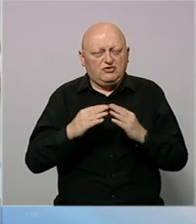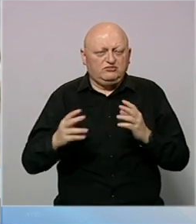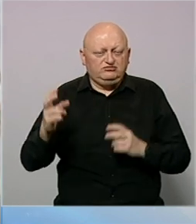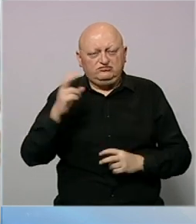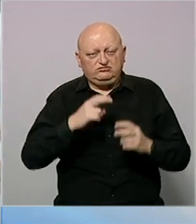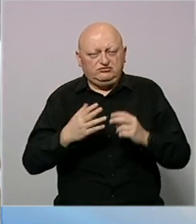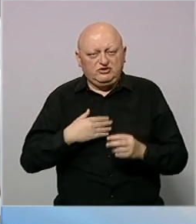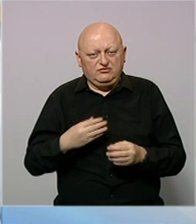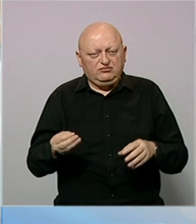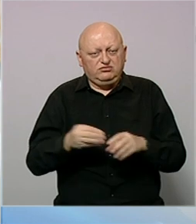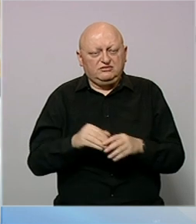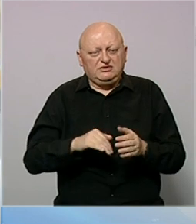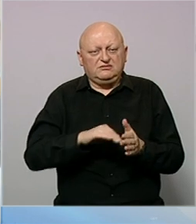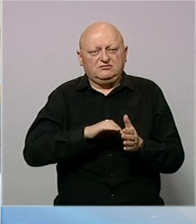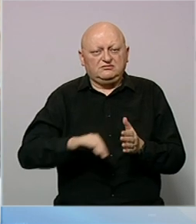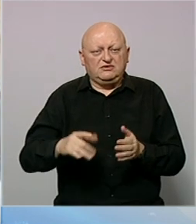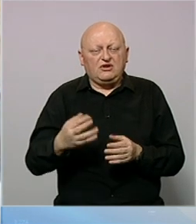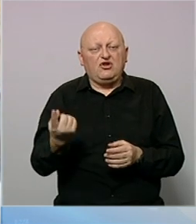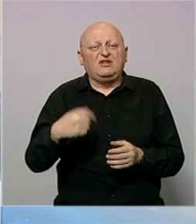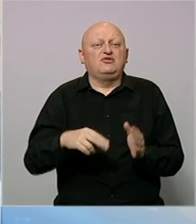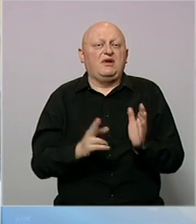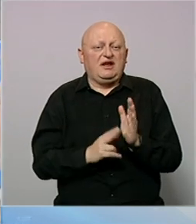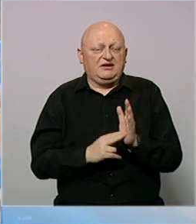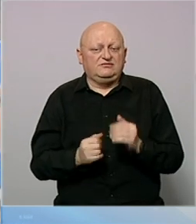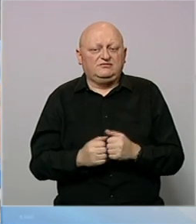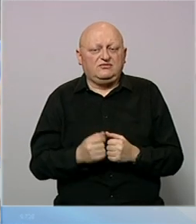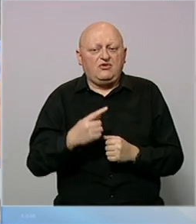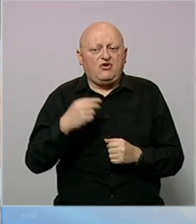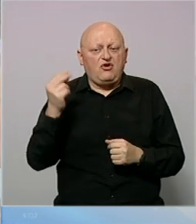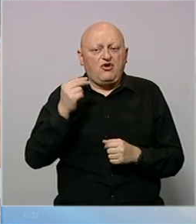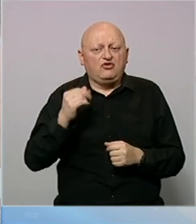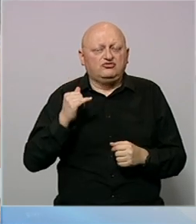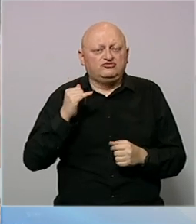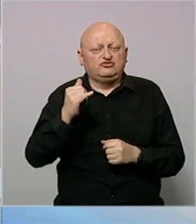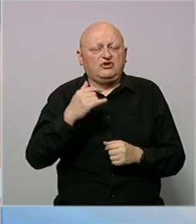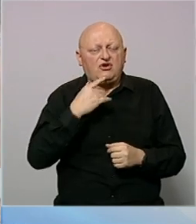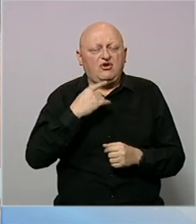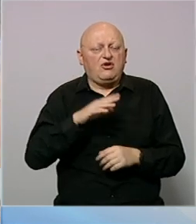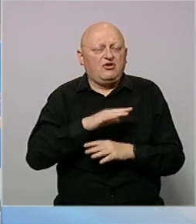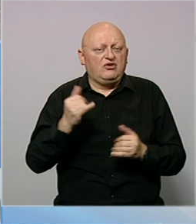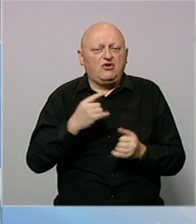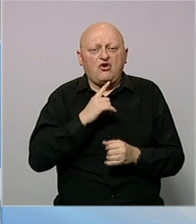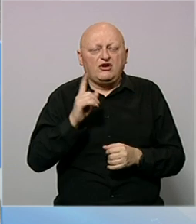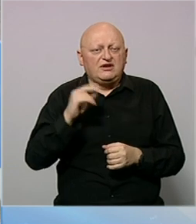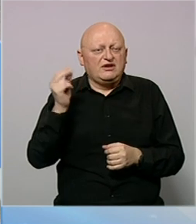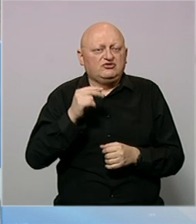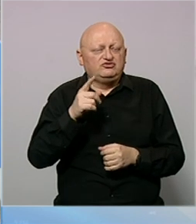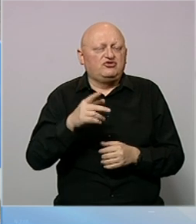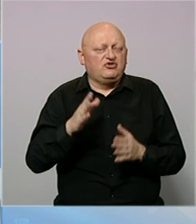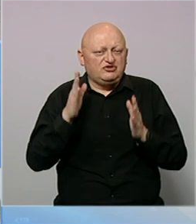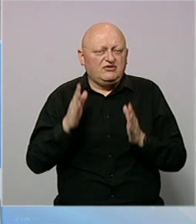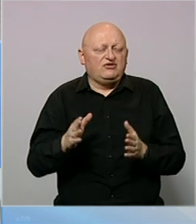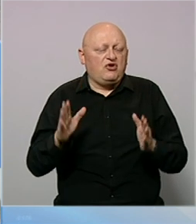planina iz svog budžeta treba da izdvoji i do nekoliko hiljada maraka. Ko je naučio da zimuje, on ide i ove godine i zimuje. Ko nije naučio, on će